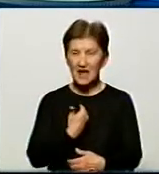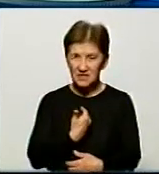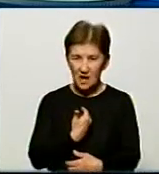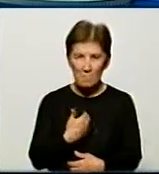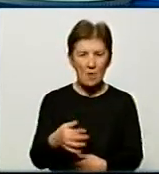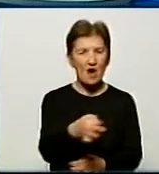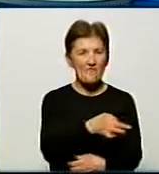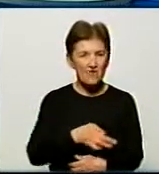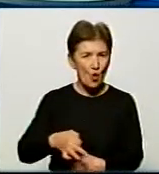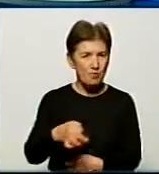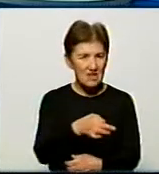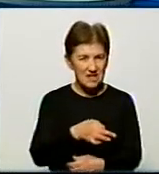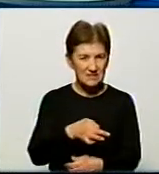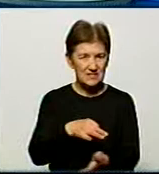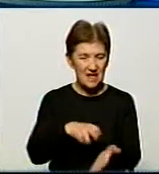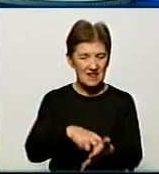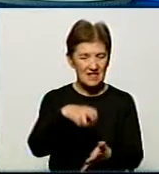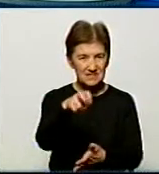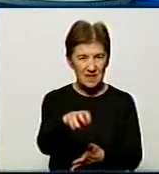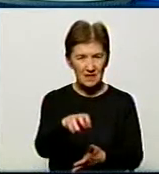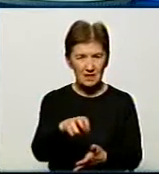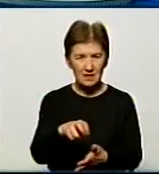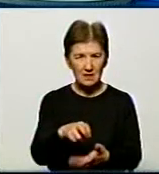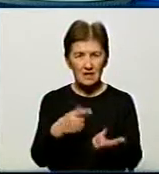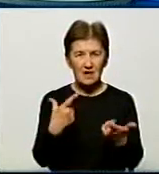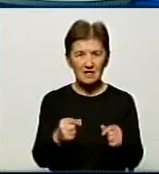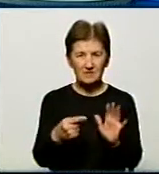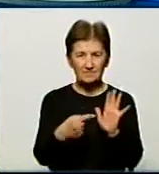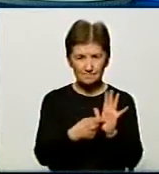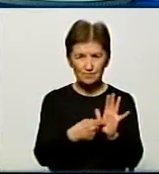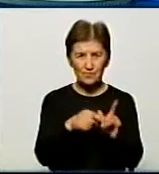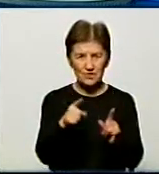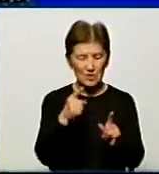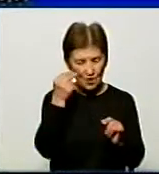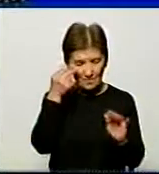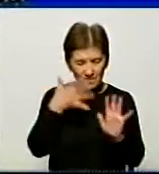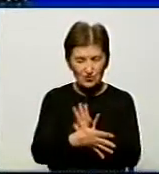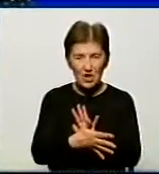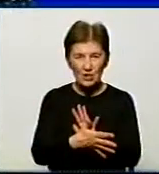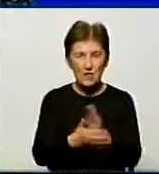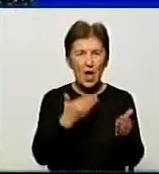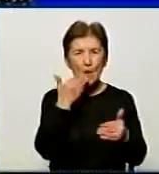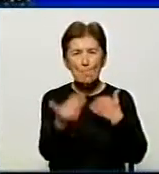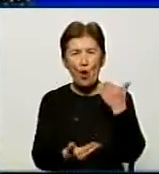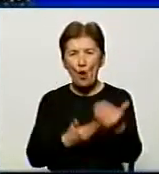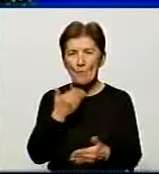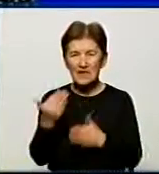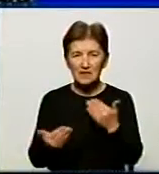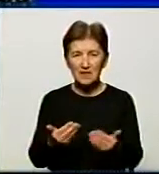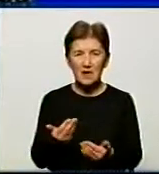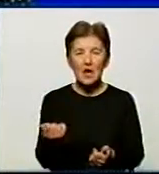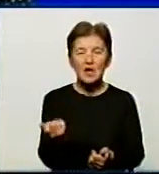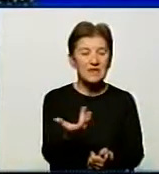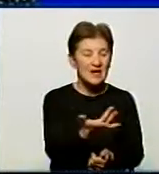область листа, в якому запитують, скільки. Вони вивчають попит, надають кількість